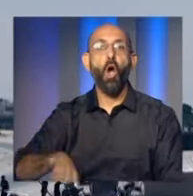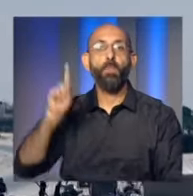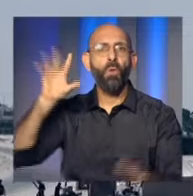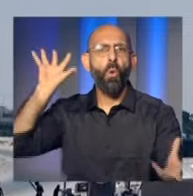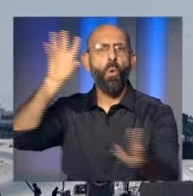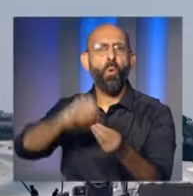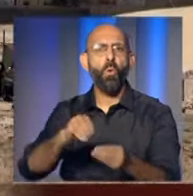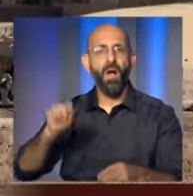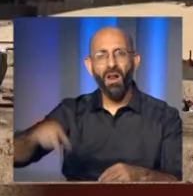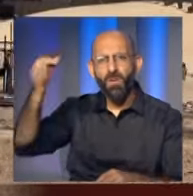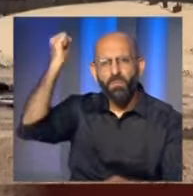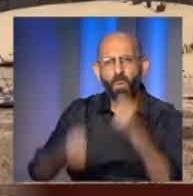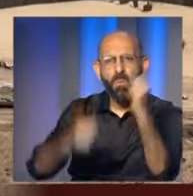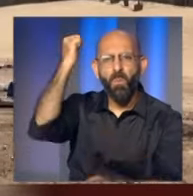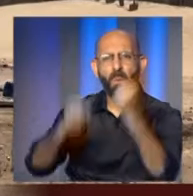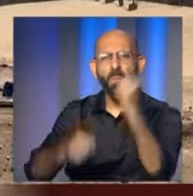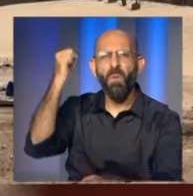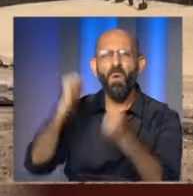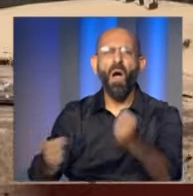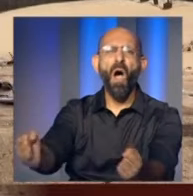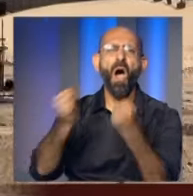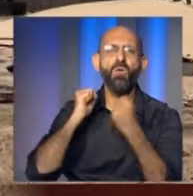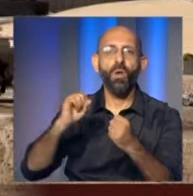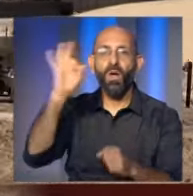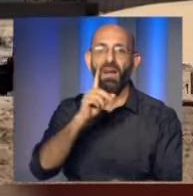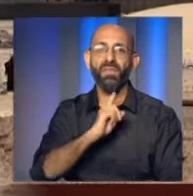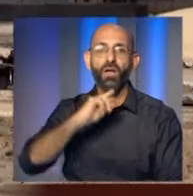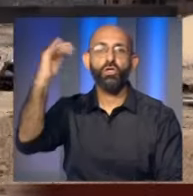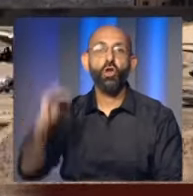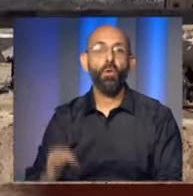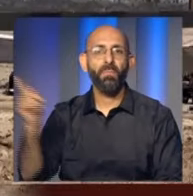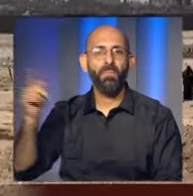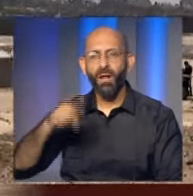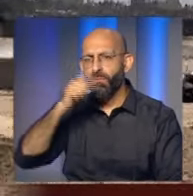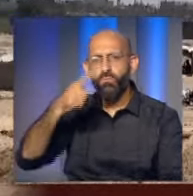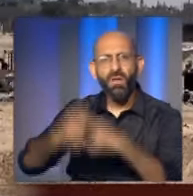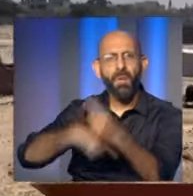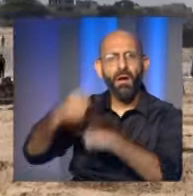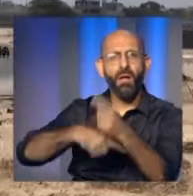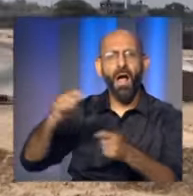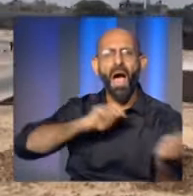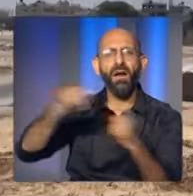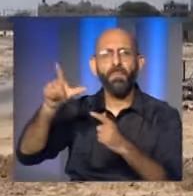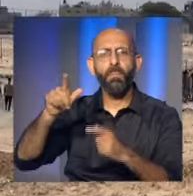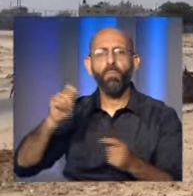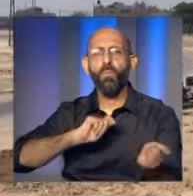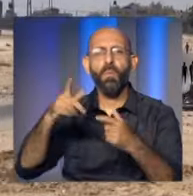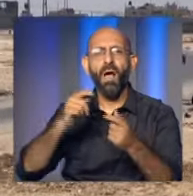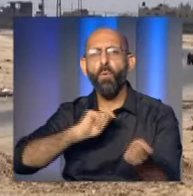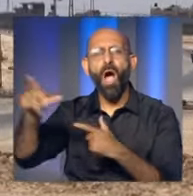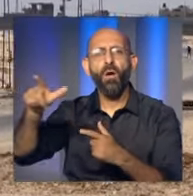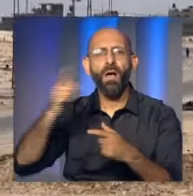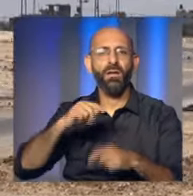العدوان الإسرائيلي على غزة تعرضت مناطق عدة في القطاع لقصف دام خاصة رفح جنوبا